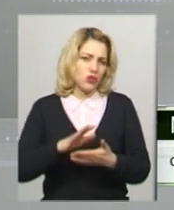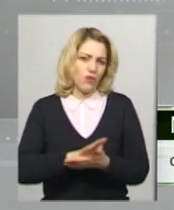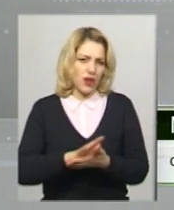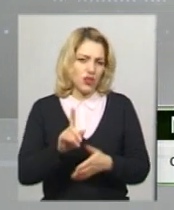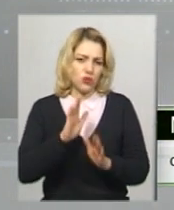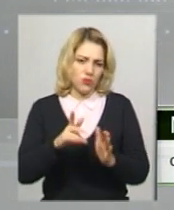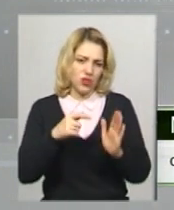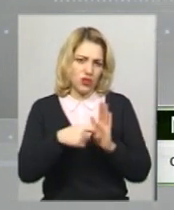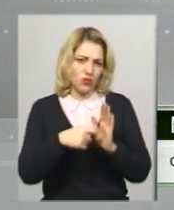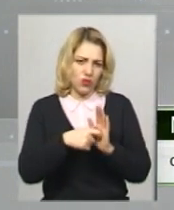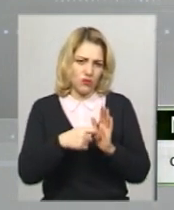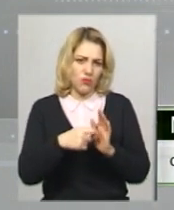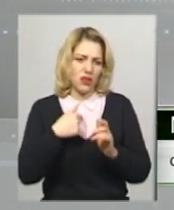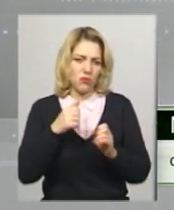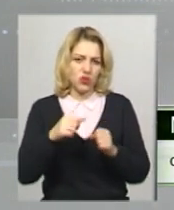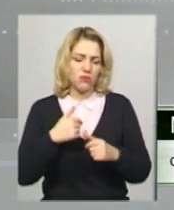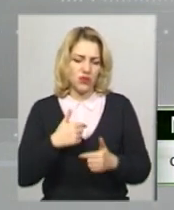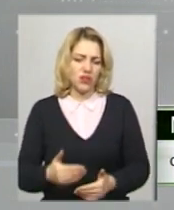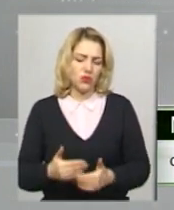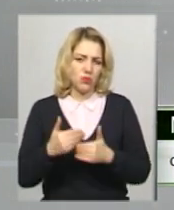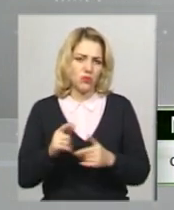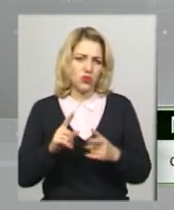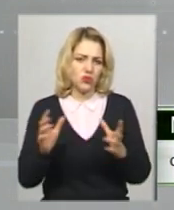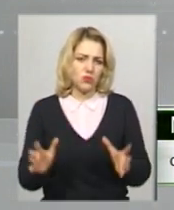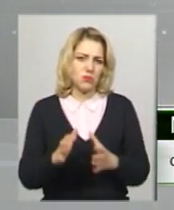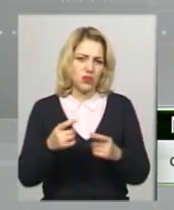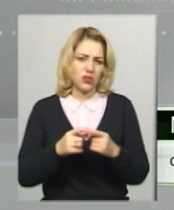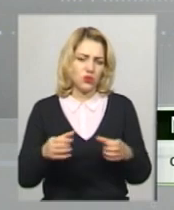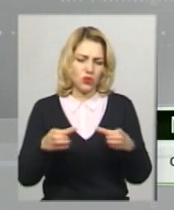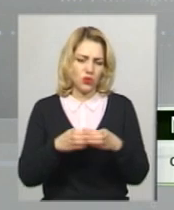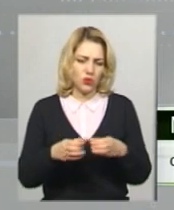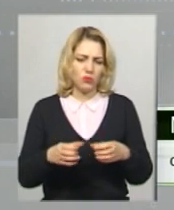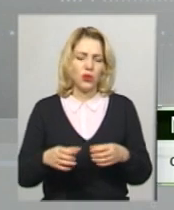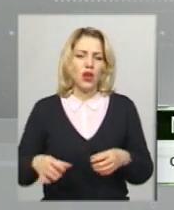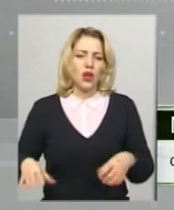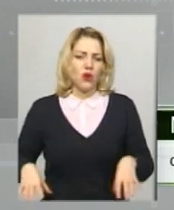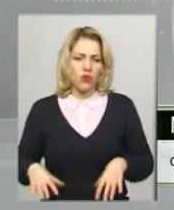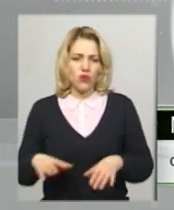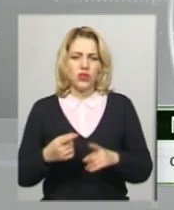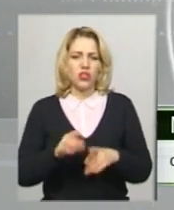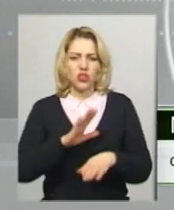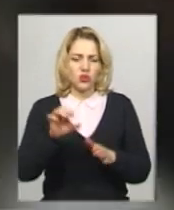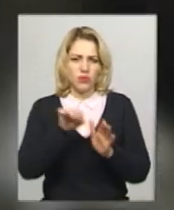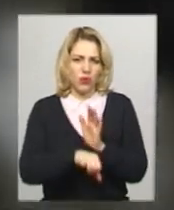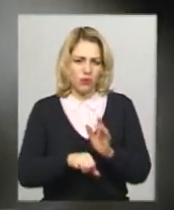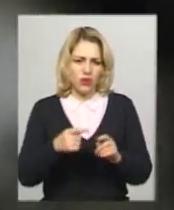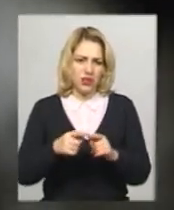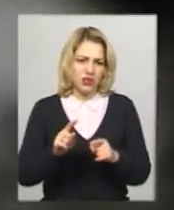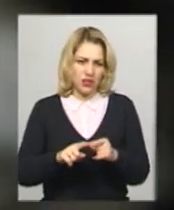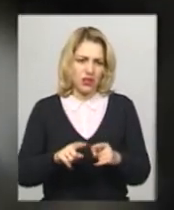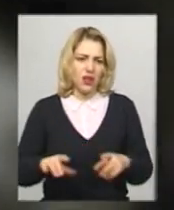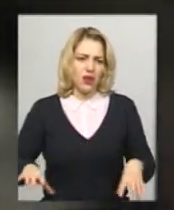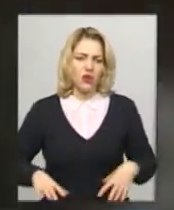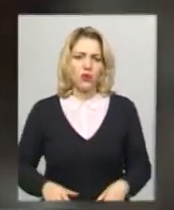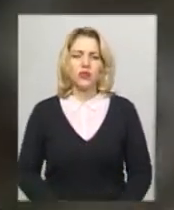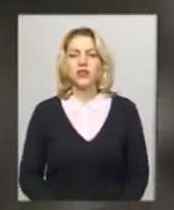тільки кормили. Ви можете мені дуже допомогти, щоб зберегти цю групу коней, а не вбити на бойню і не дати отравити їх. Світлана Поробок,